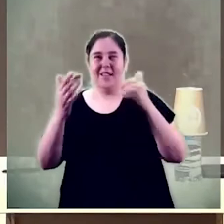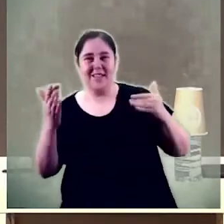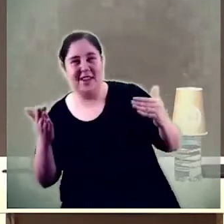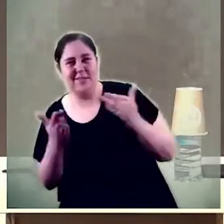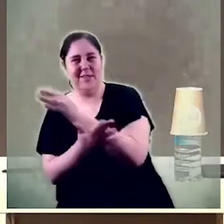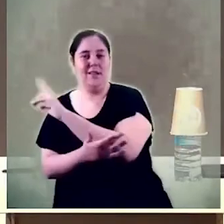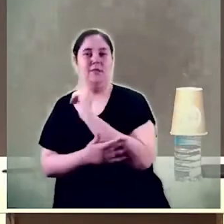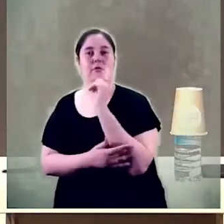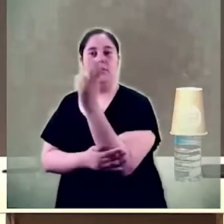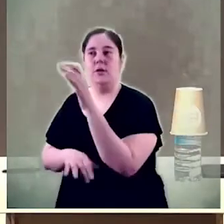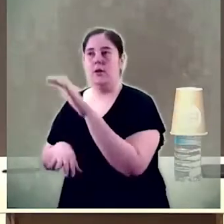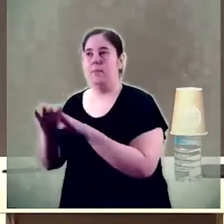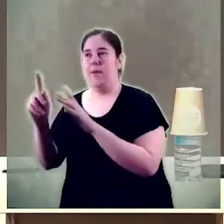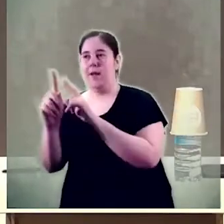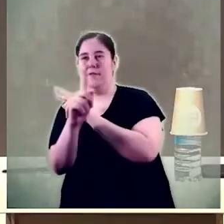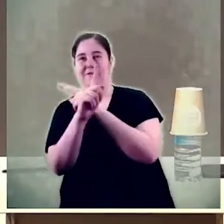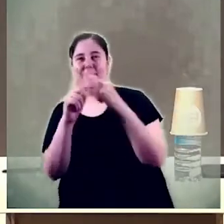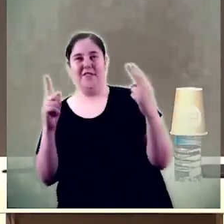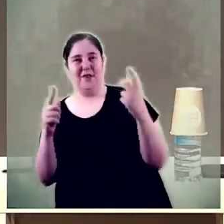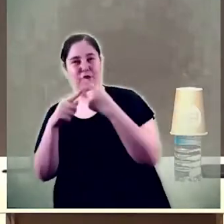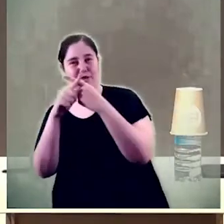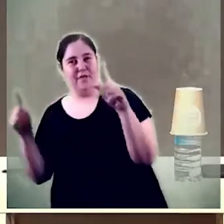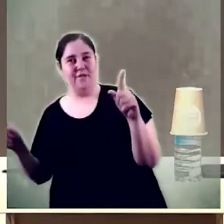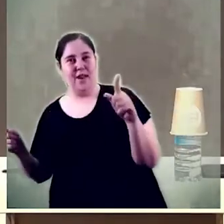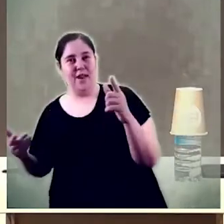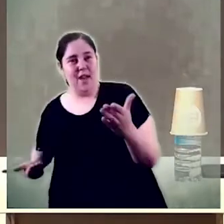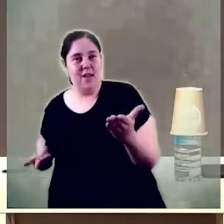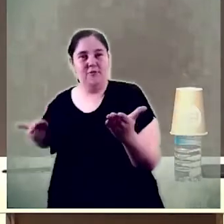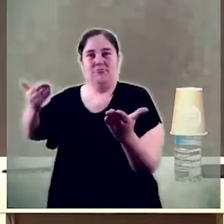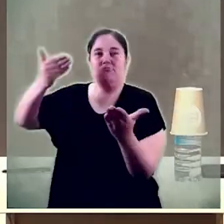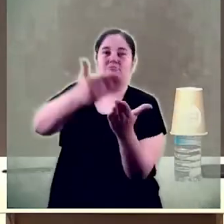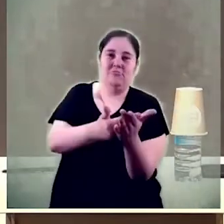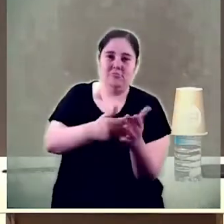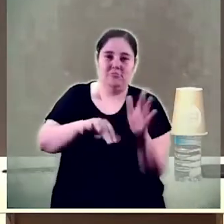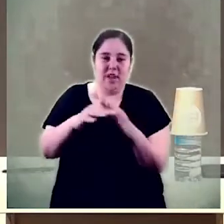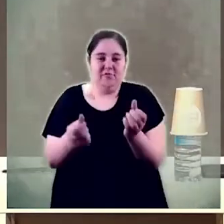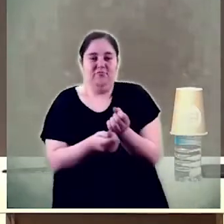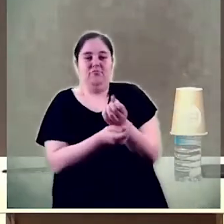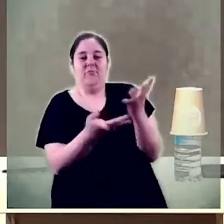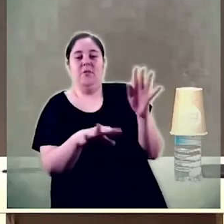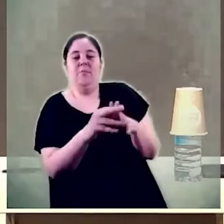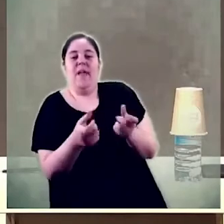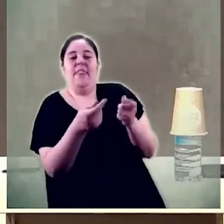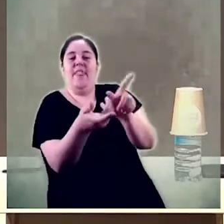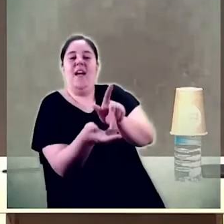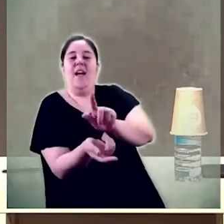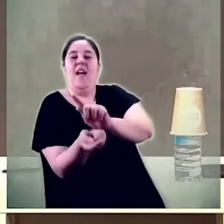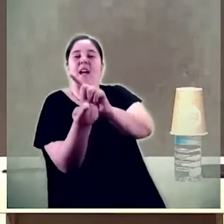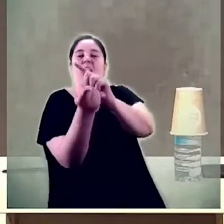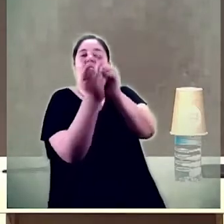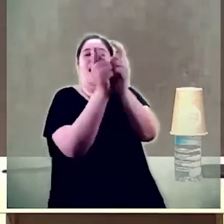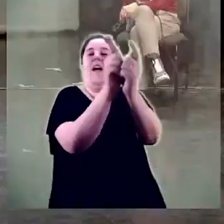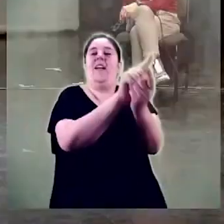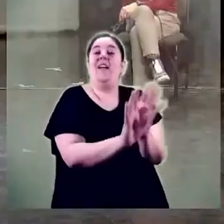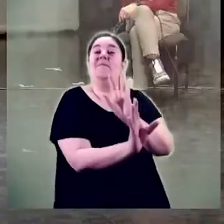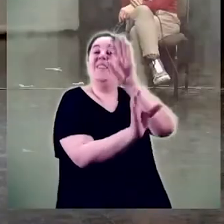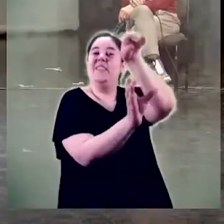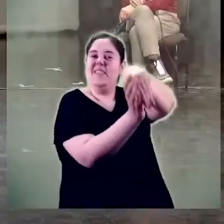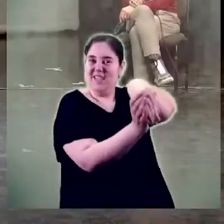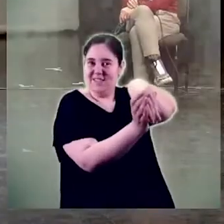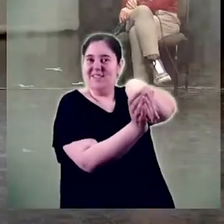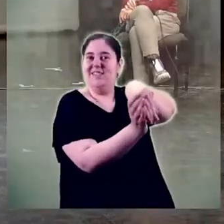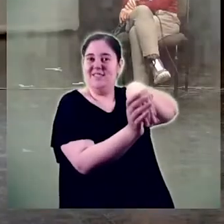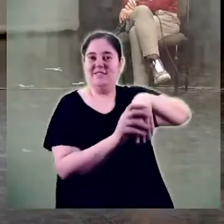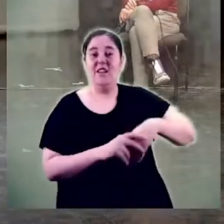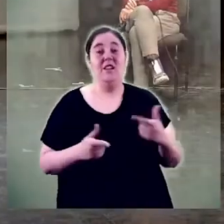puguin aportar aquesta visió diferent caledoscòpica que aporti el canvi des de dintre i jo ja no diré res